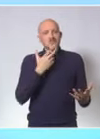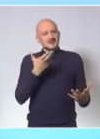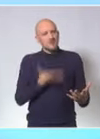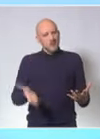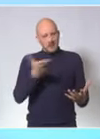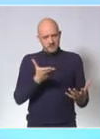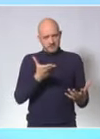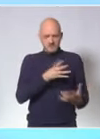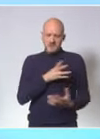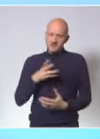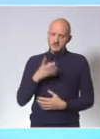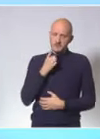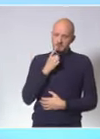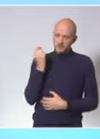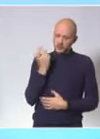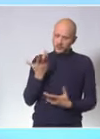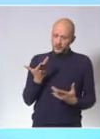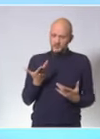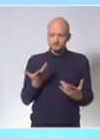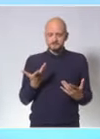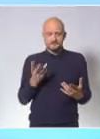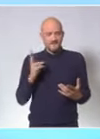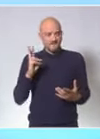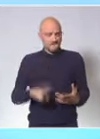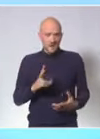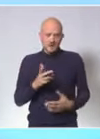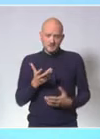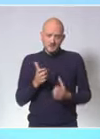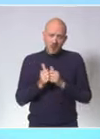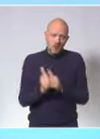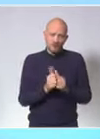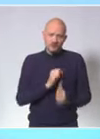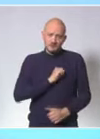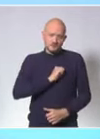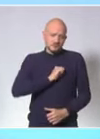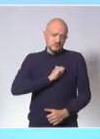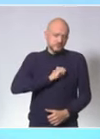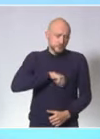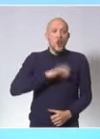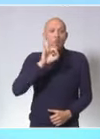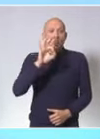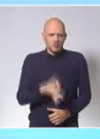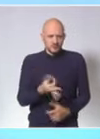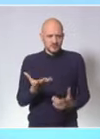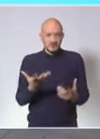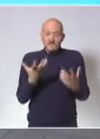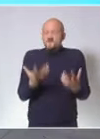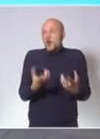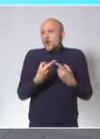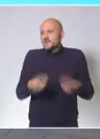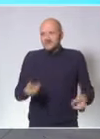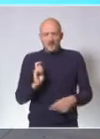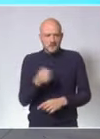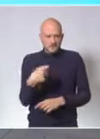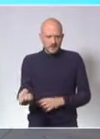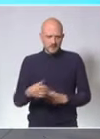avec vous une situation que nous aurions assurément souhaitée différente. Je partage avec vous qu'elle peut